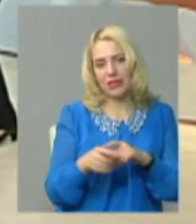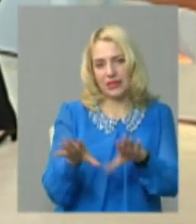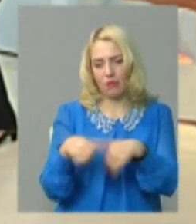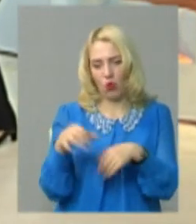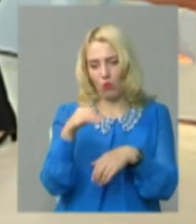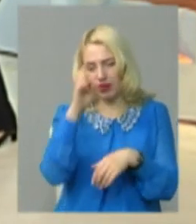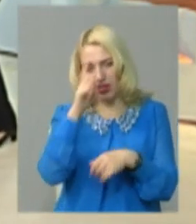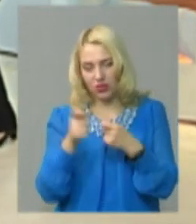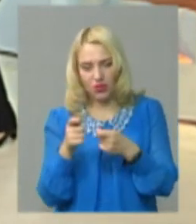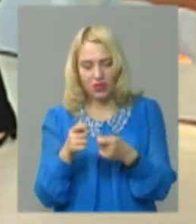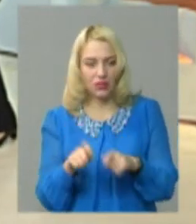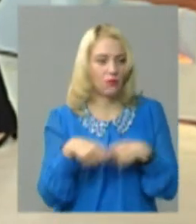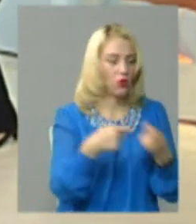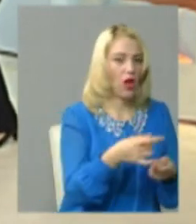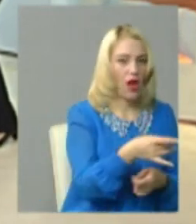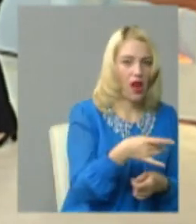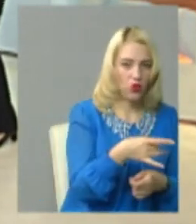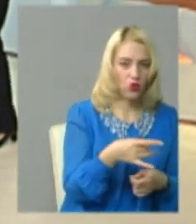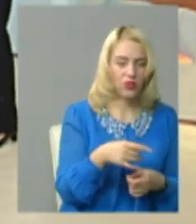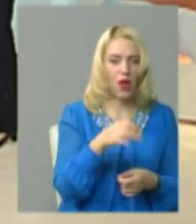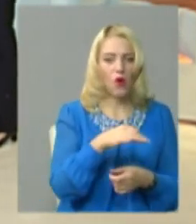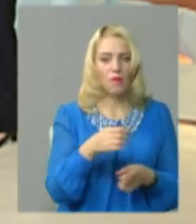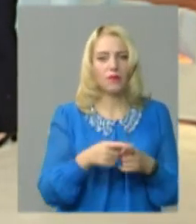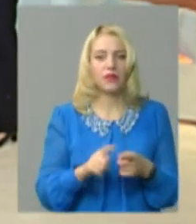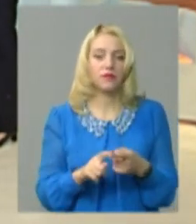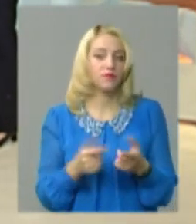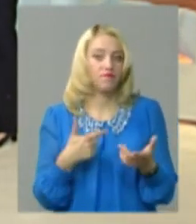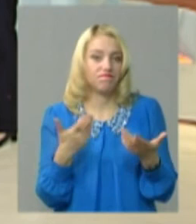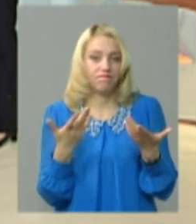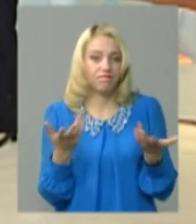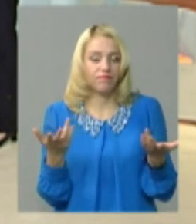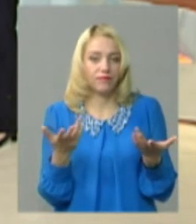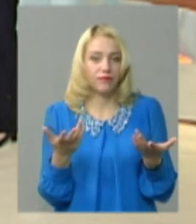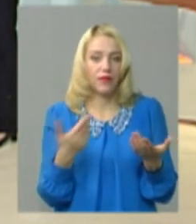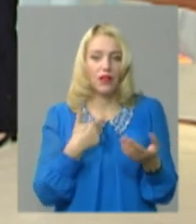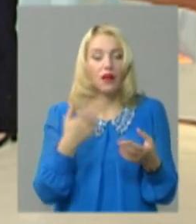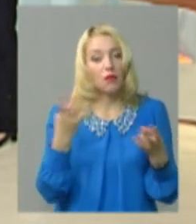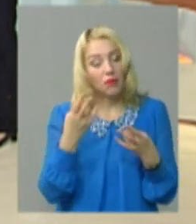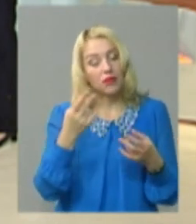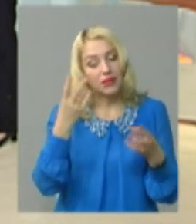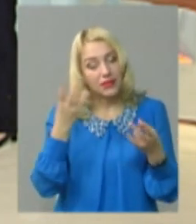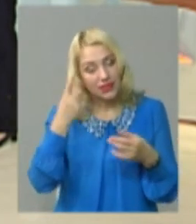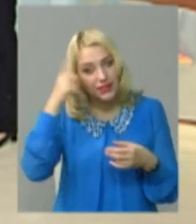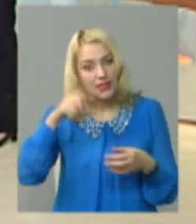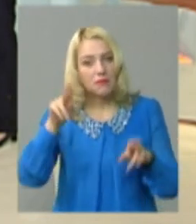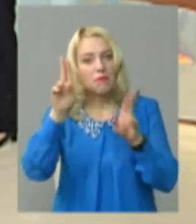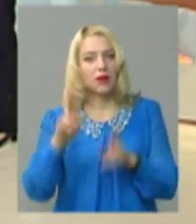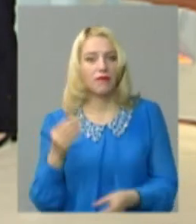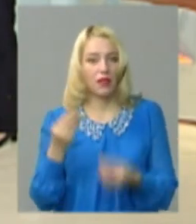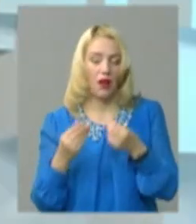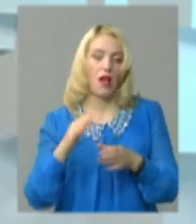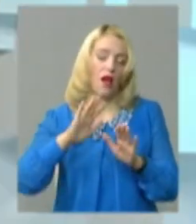адміністрації, передадуть на районі державні, так звані, адміністрації або перфектури. Ну, ми би мали знати правила гри і потім би